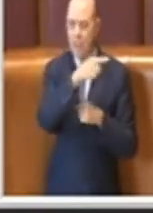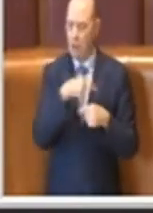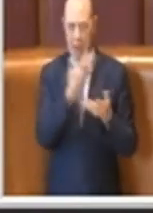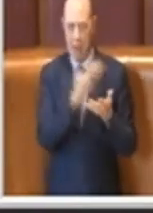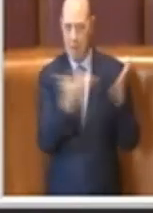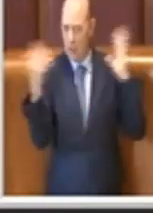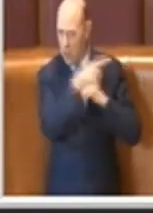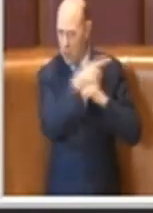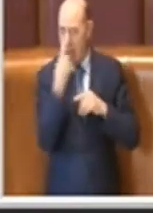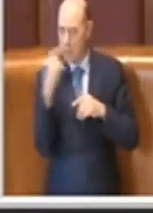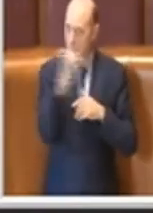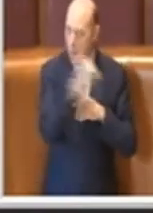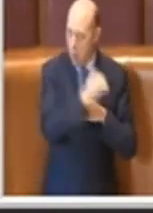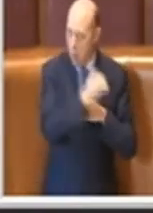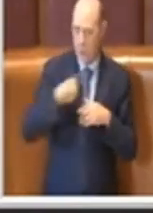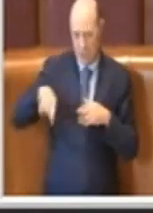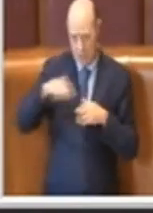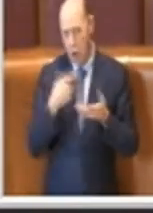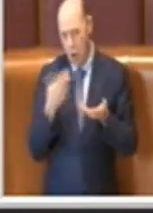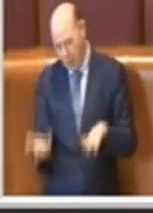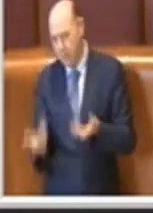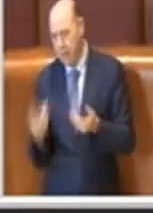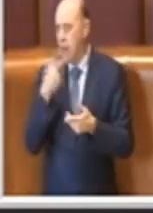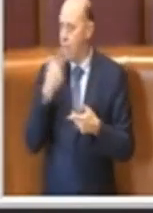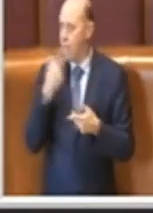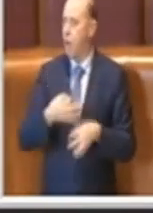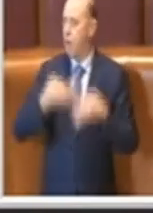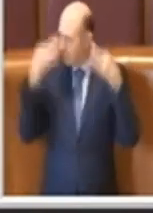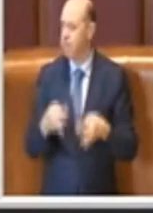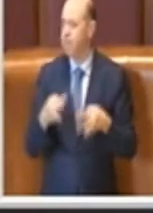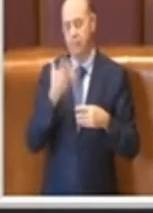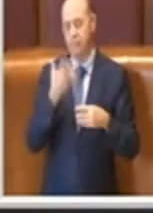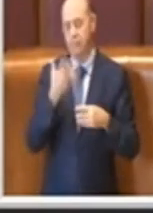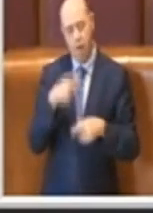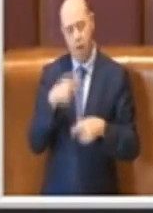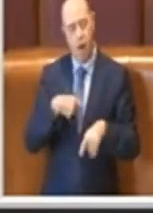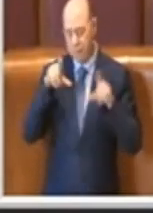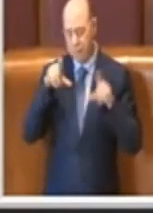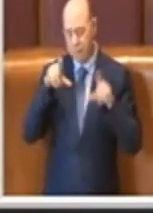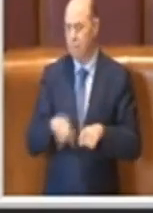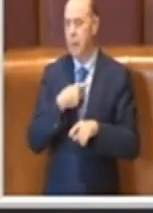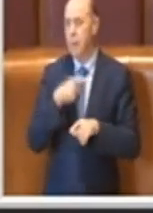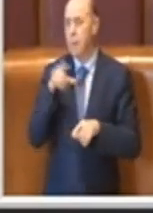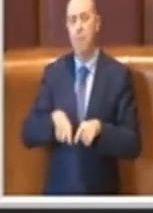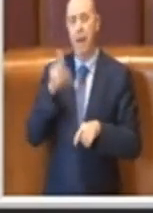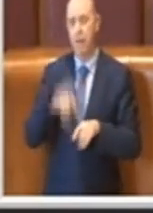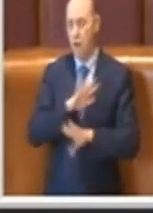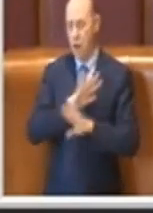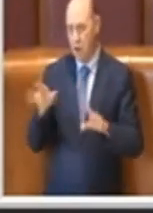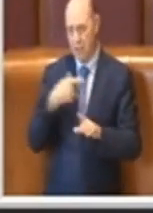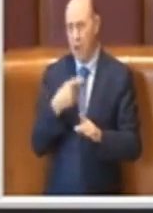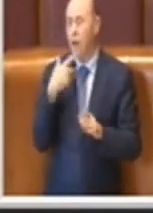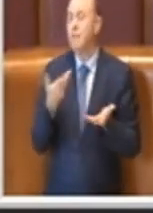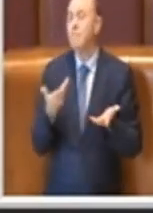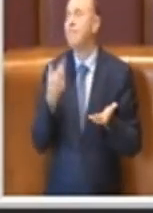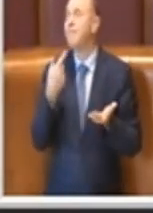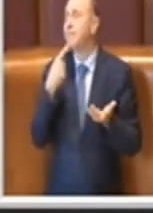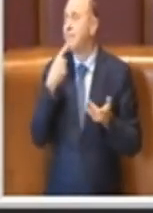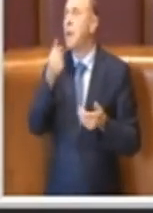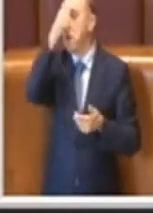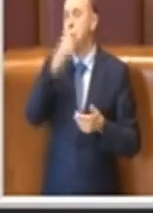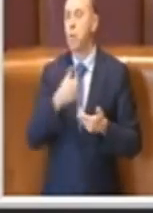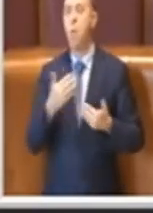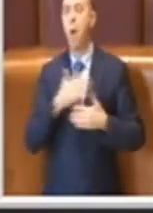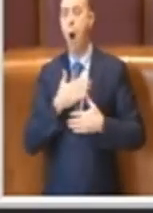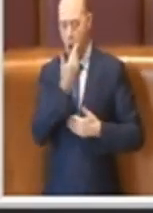voglio dire, voglio riaffermare con forza il ruolo